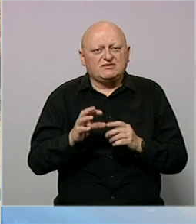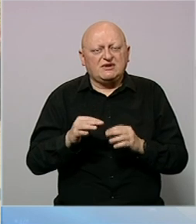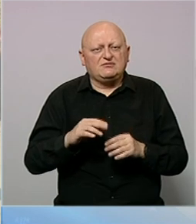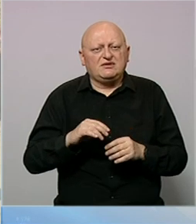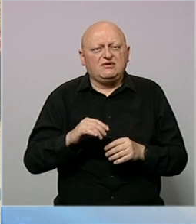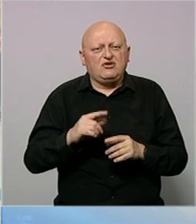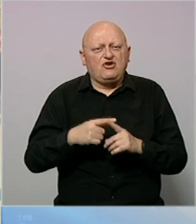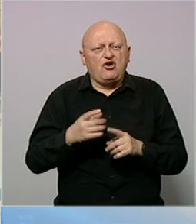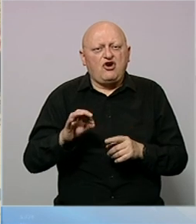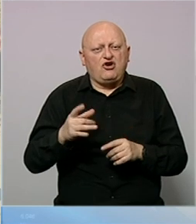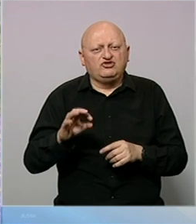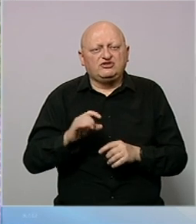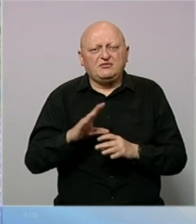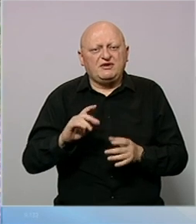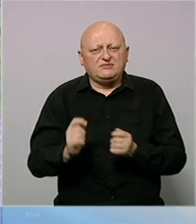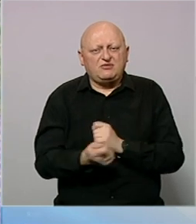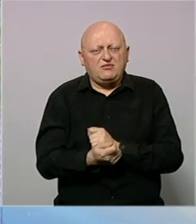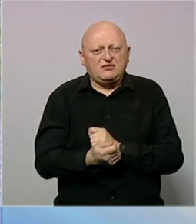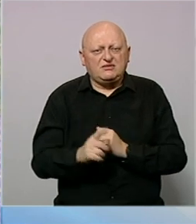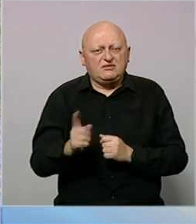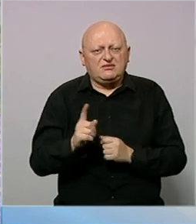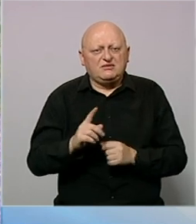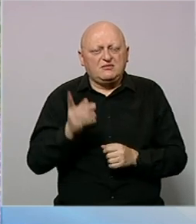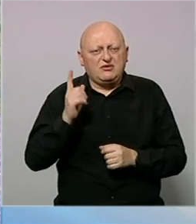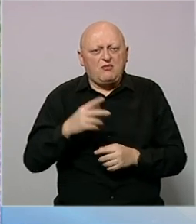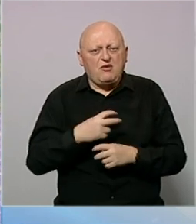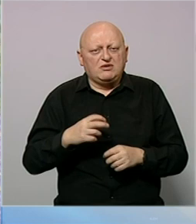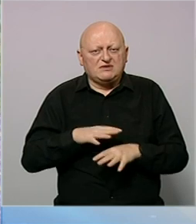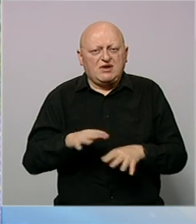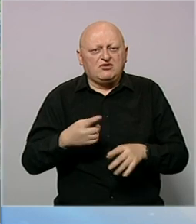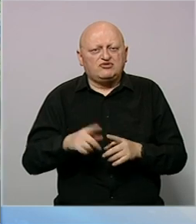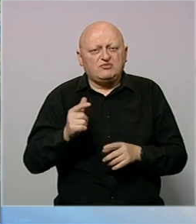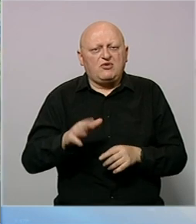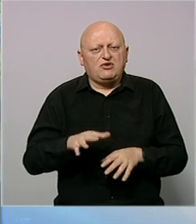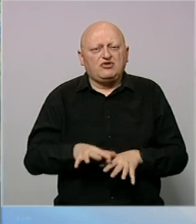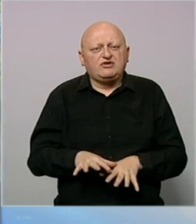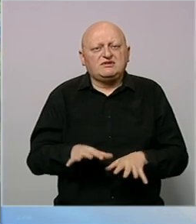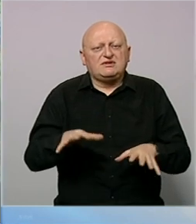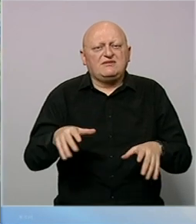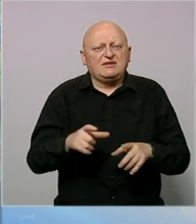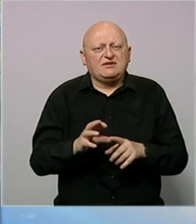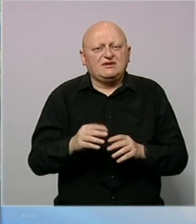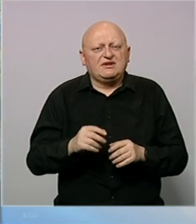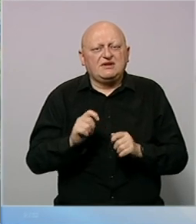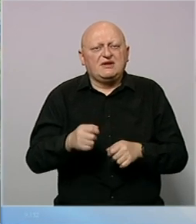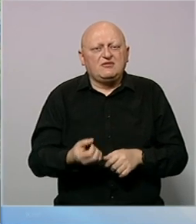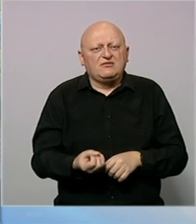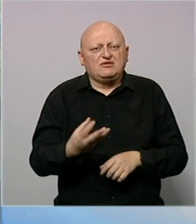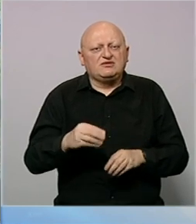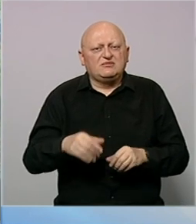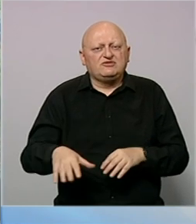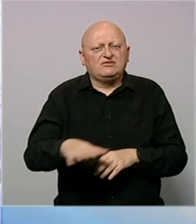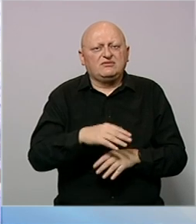posebno sapne i hoče je bez promjena i neprijeti opasnost od poplava, osim što bi moglo doći do izljevanja drine na